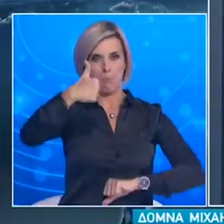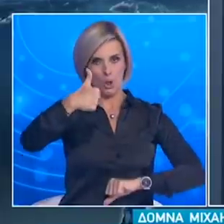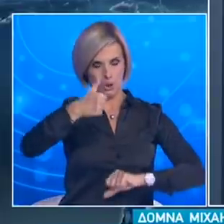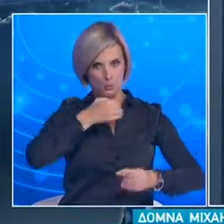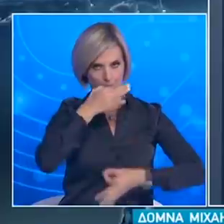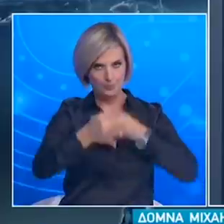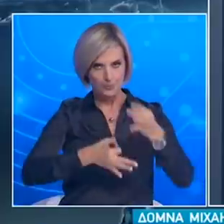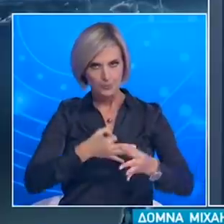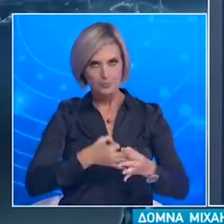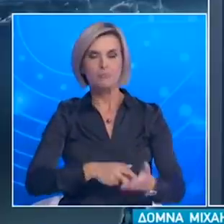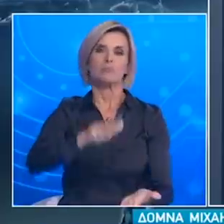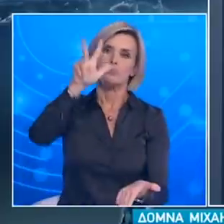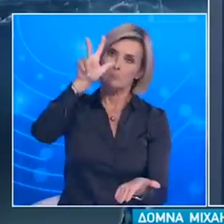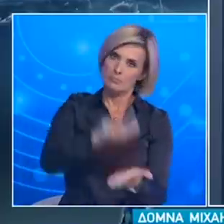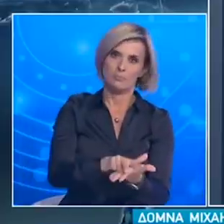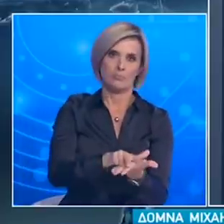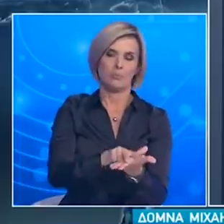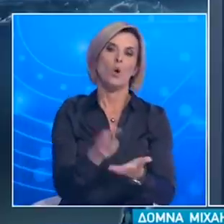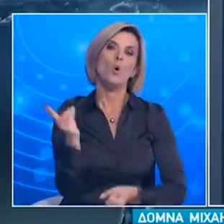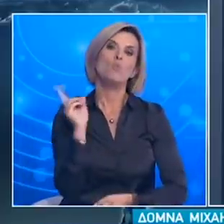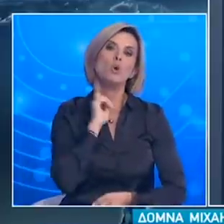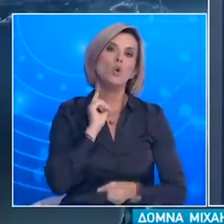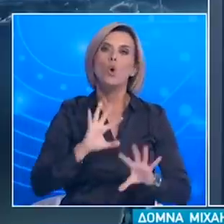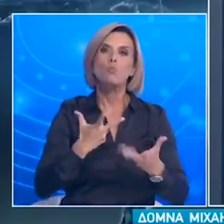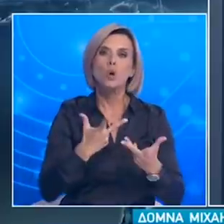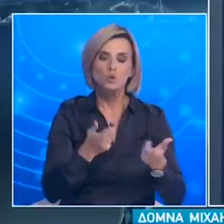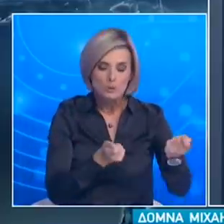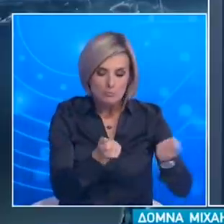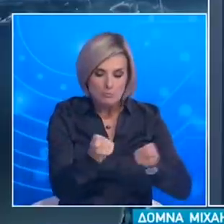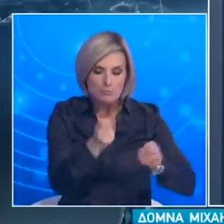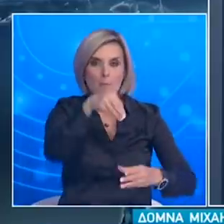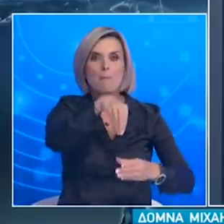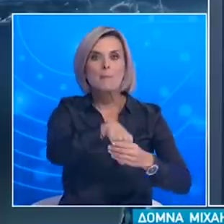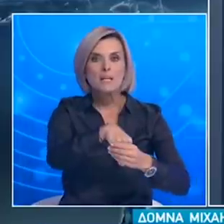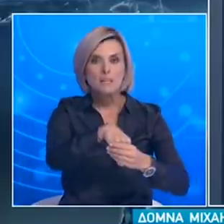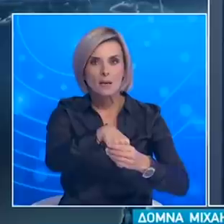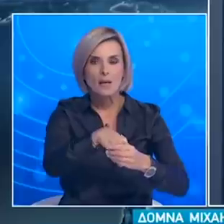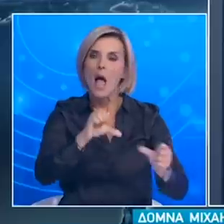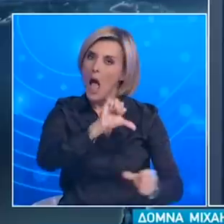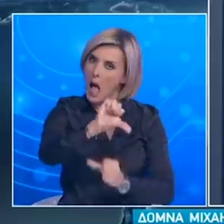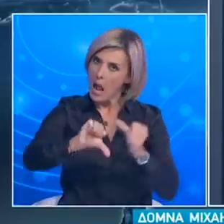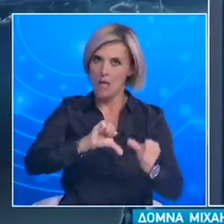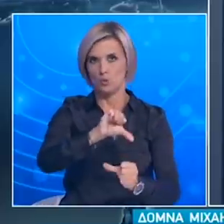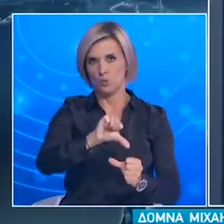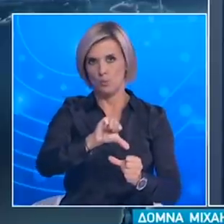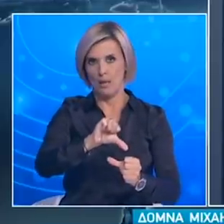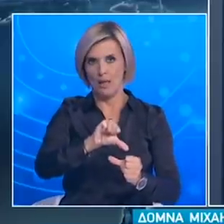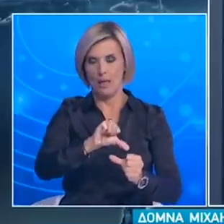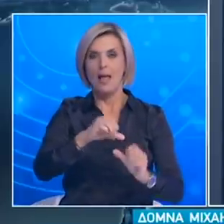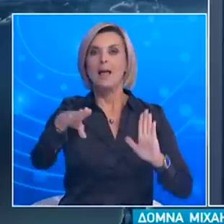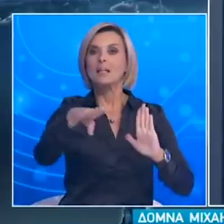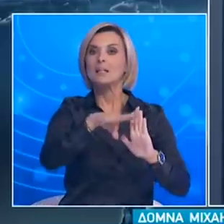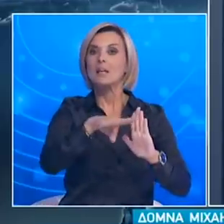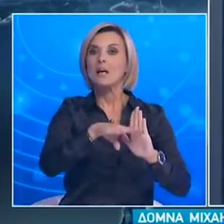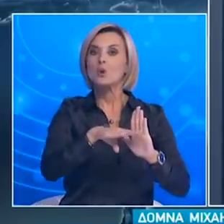πρώτος Επικαιροποίηση πρωτοκόλλων λειτουργίας των δομών αυτών Επικαιροποιούμε πρώτον τους κανόνες γενικής λειτουργίας